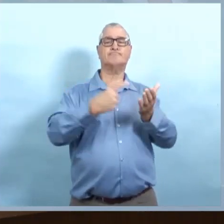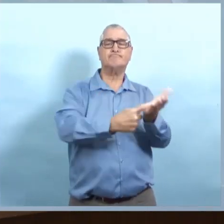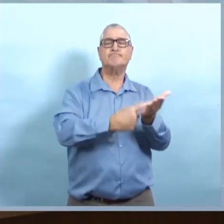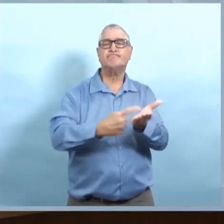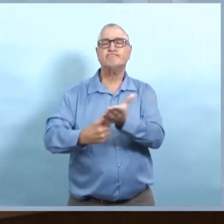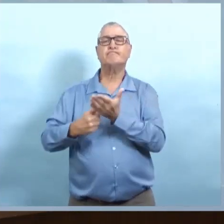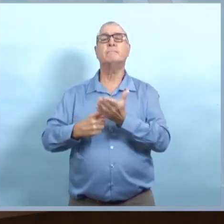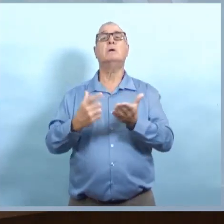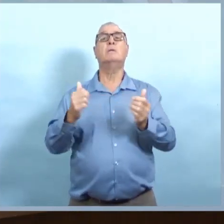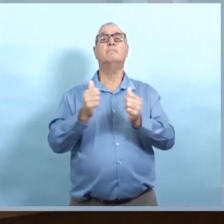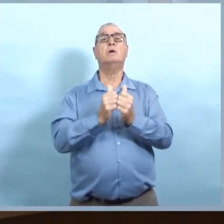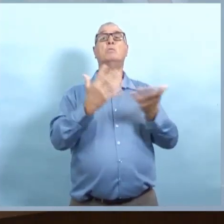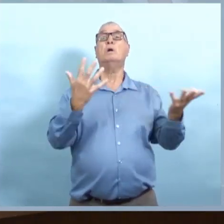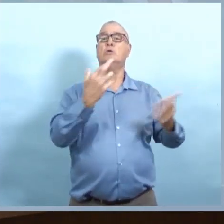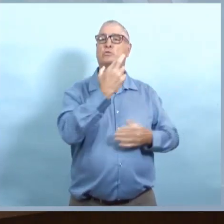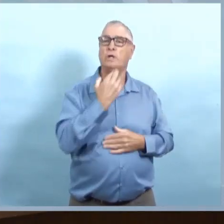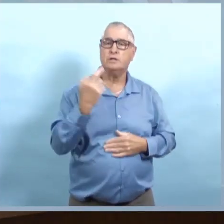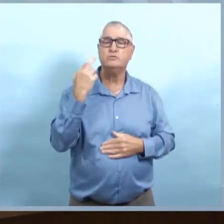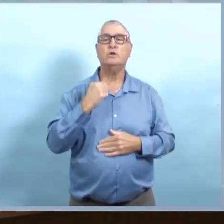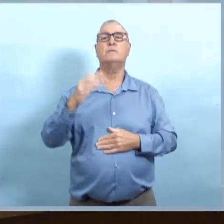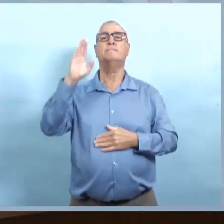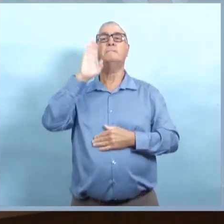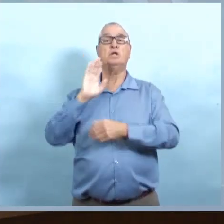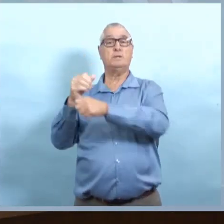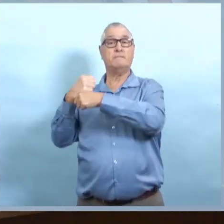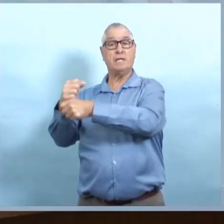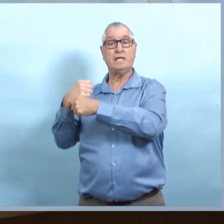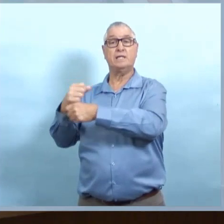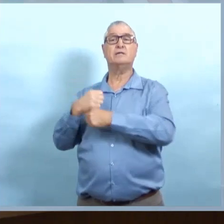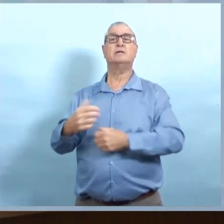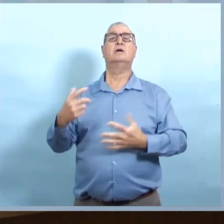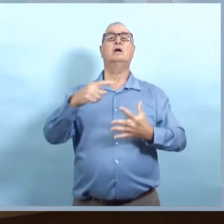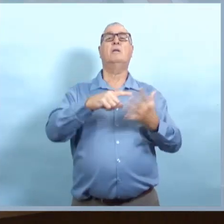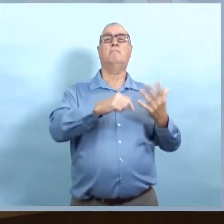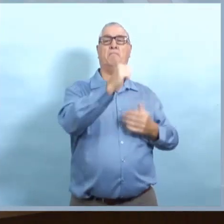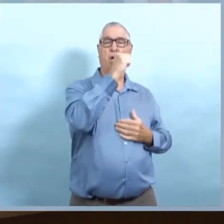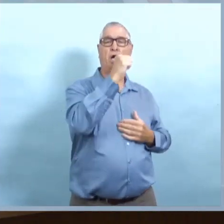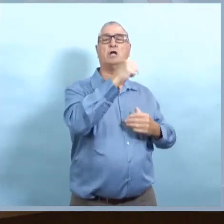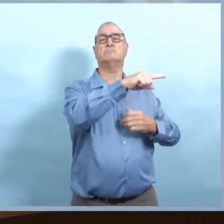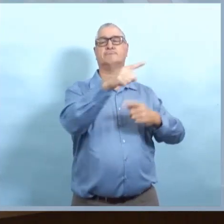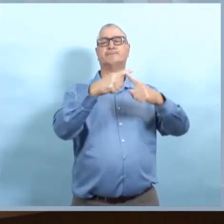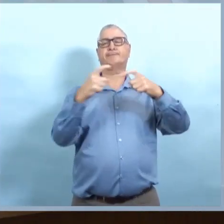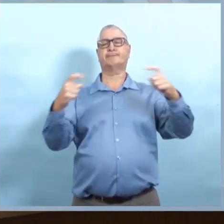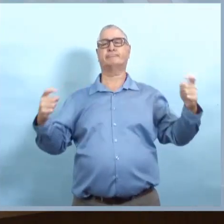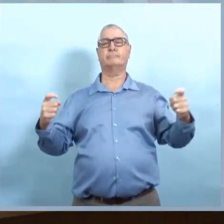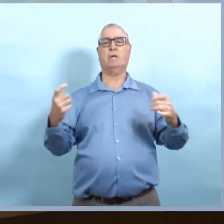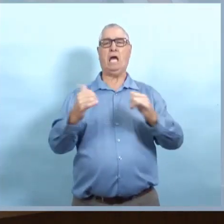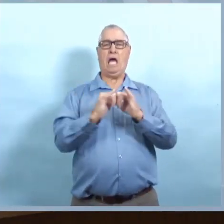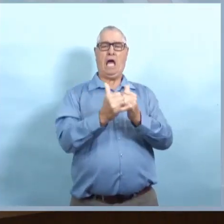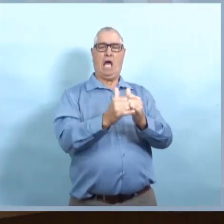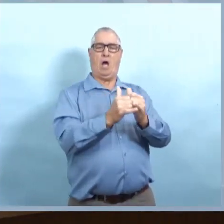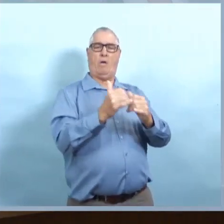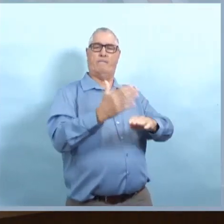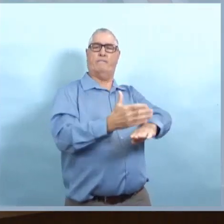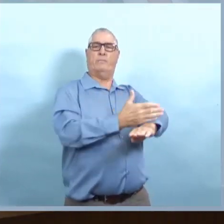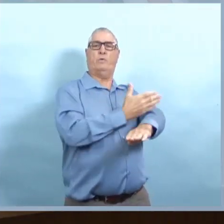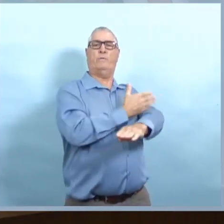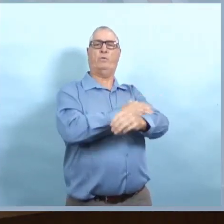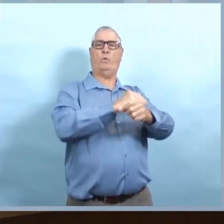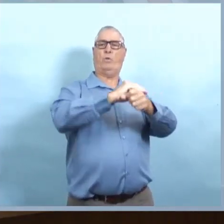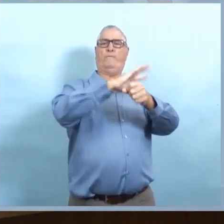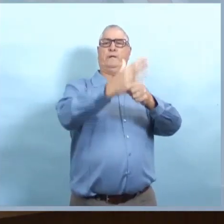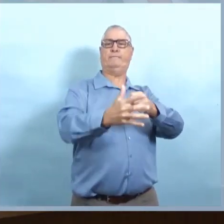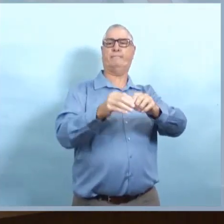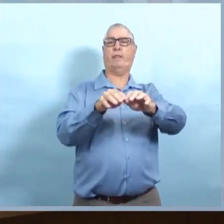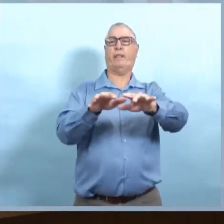En plus de ces mesures, la santé publique et la Manitoba ont continué les consultations avec l'industrie des